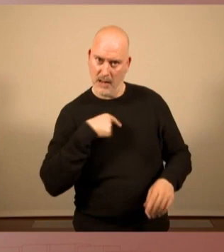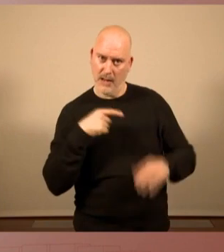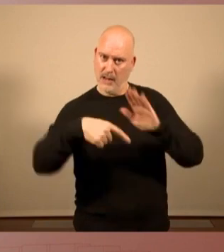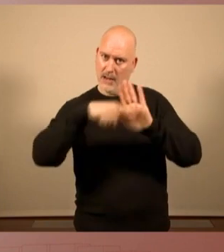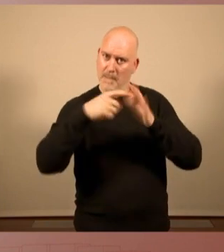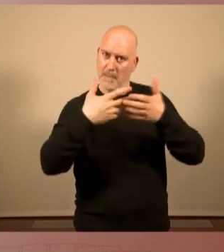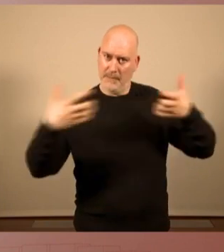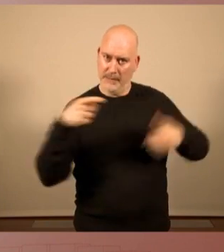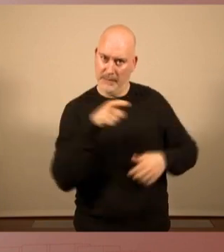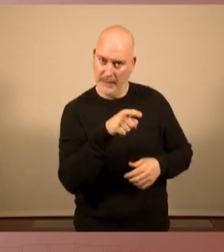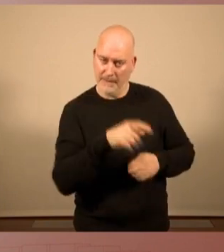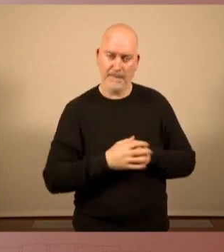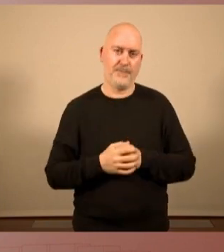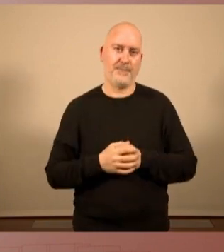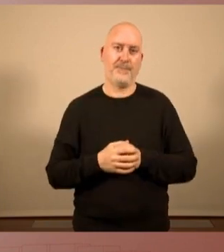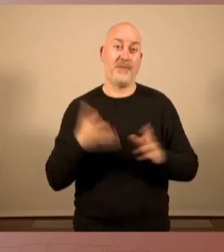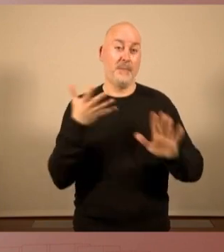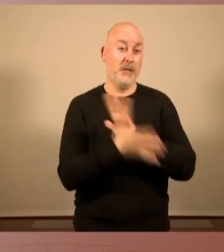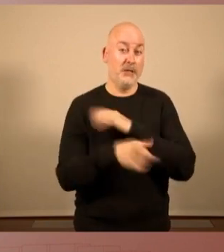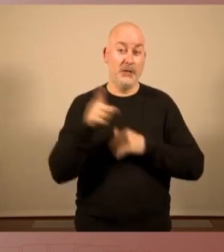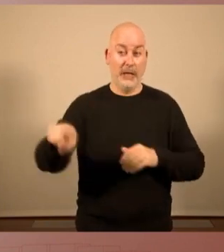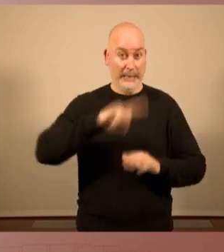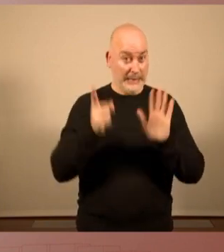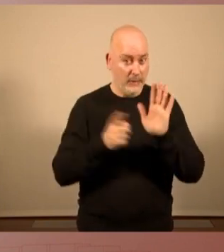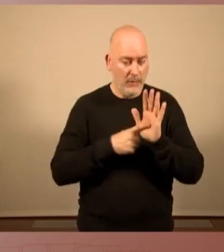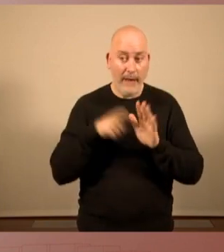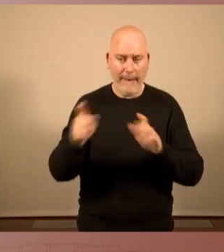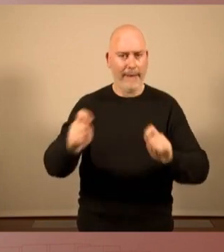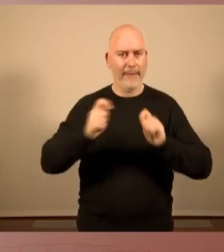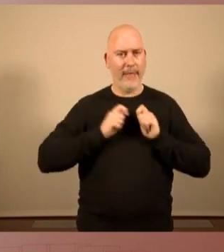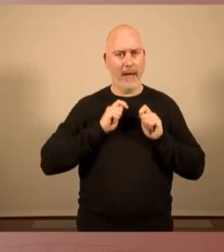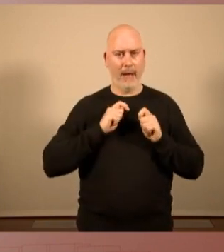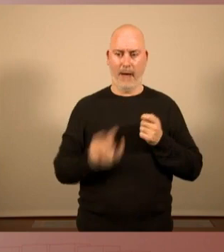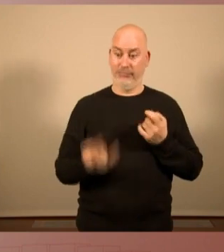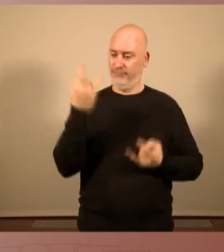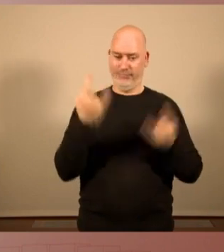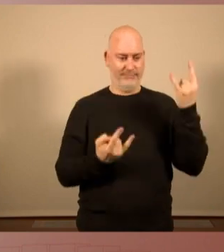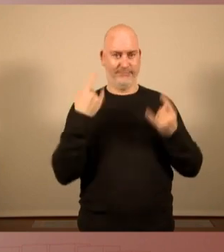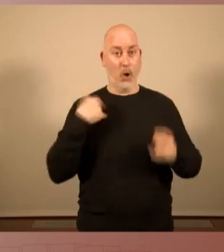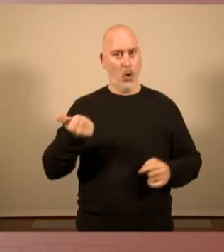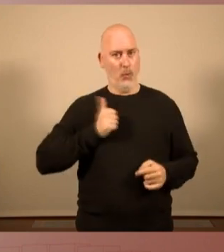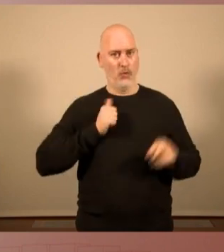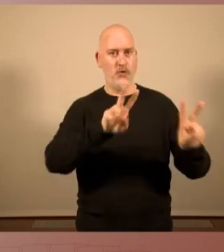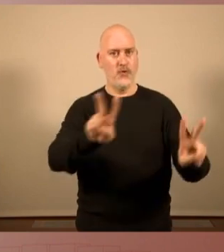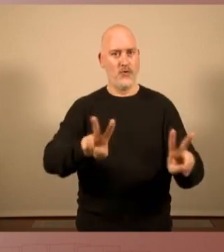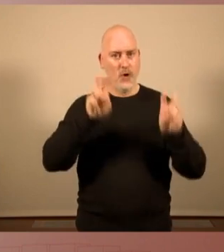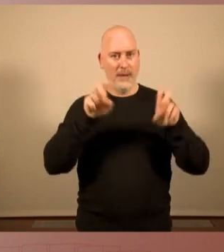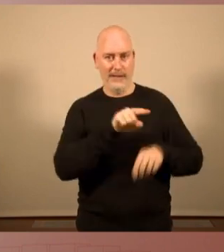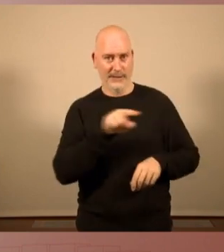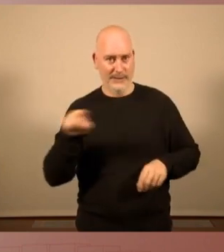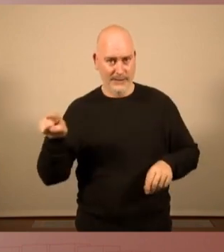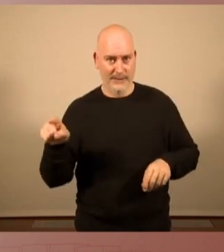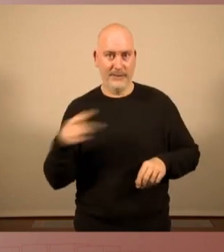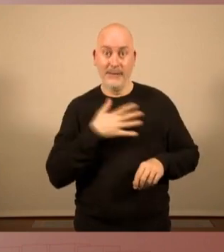Per tant, aquesta és una legislatura de noves oportunitats. És una legislatura en què cal no